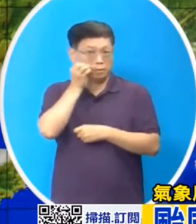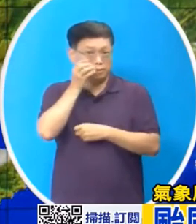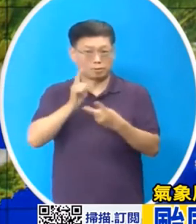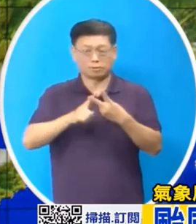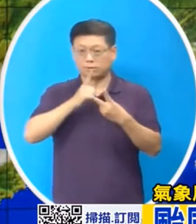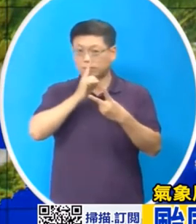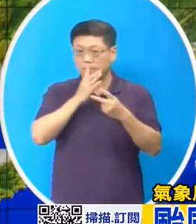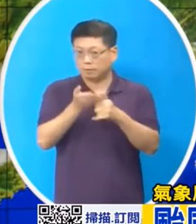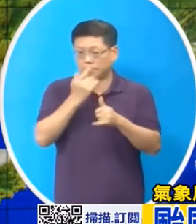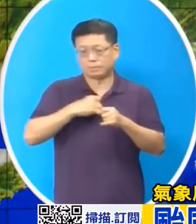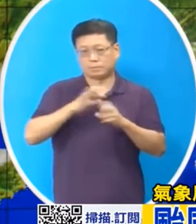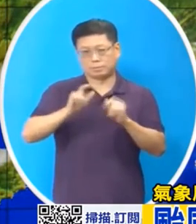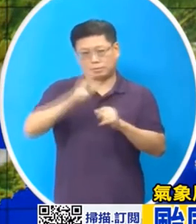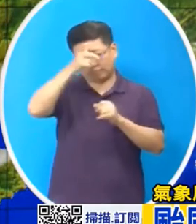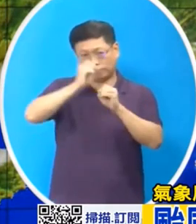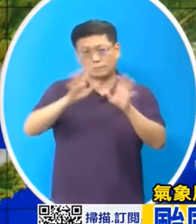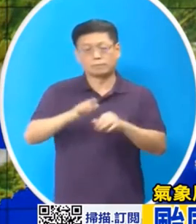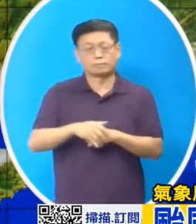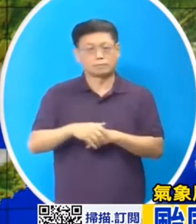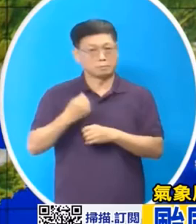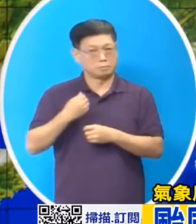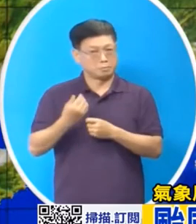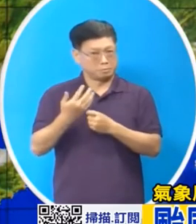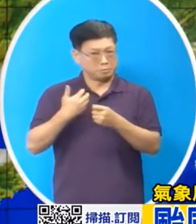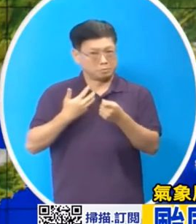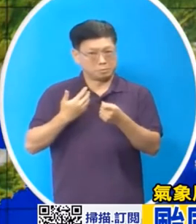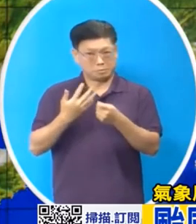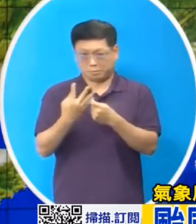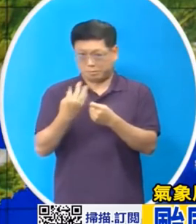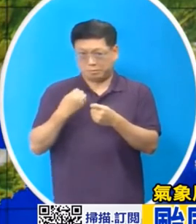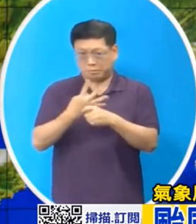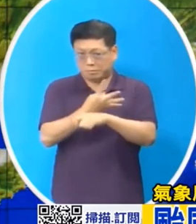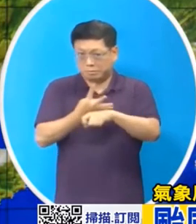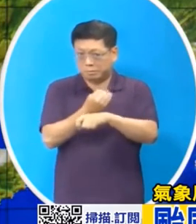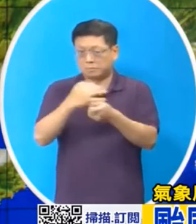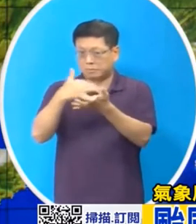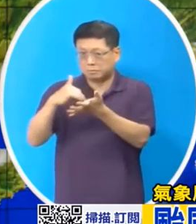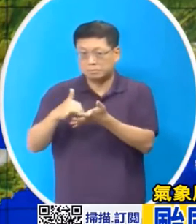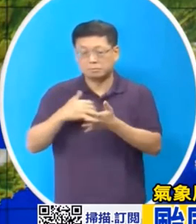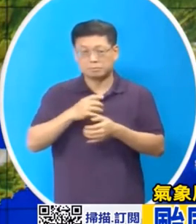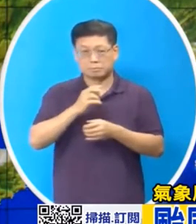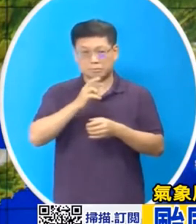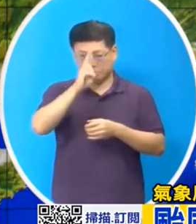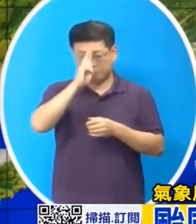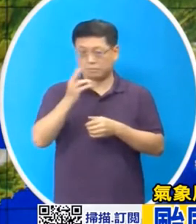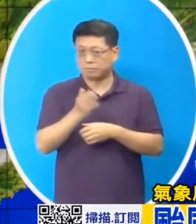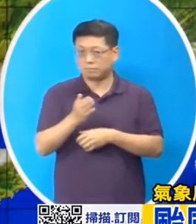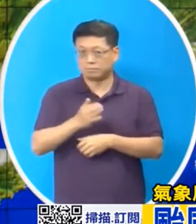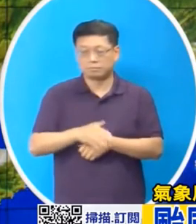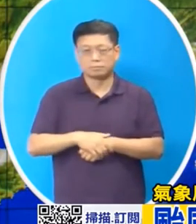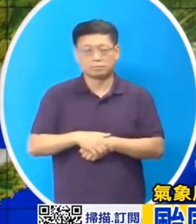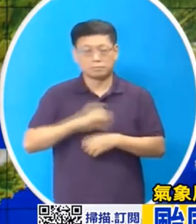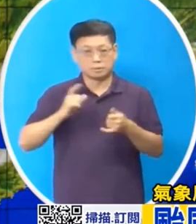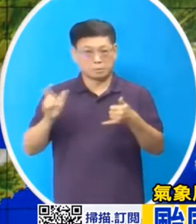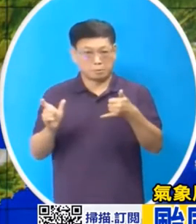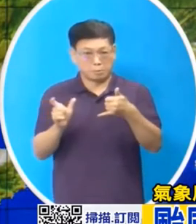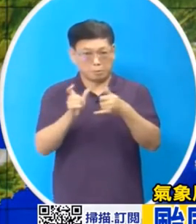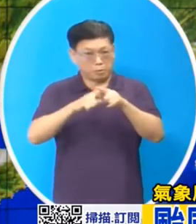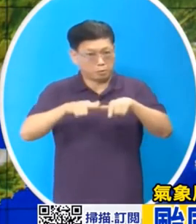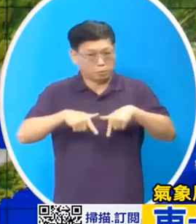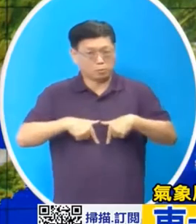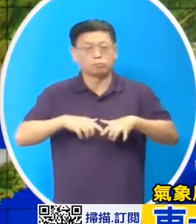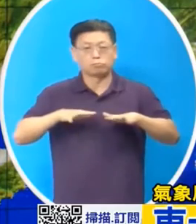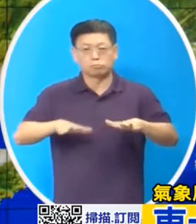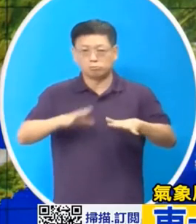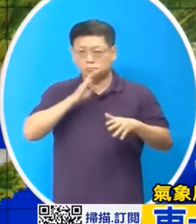北和台中以北的地区从它过去的实际运动我们也可以看到在中午十分前后的时候台风中心事实上